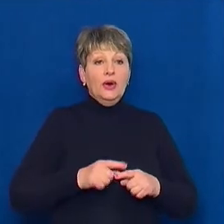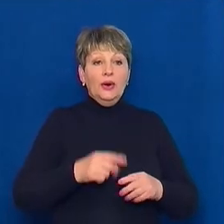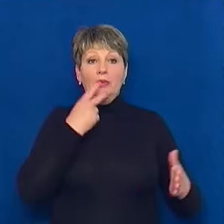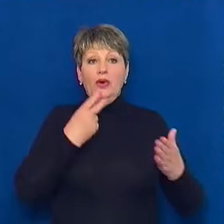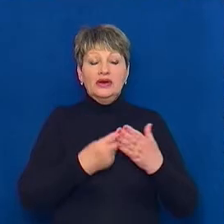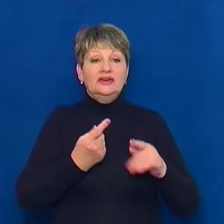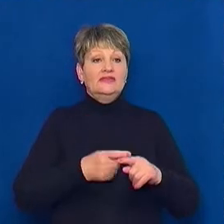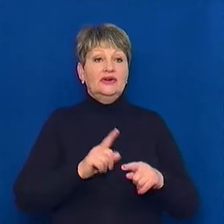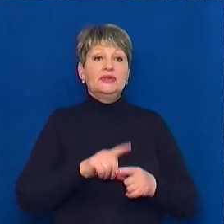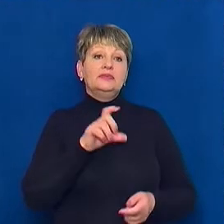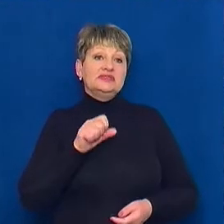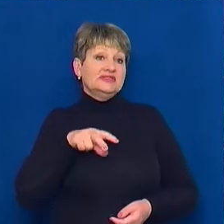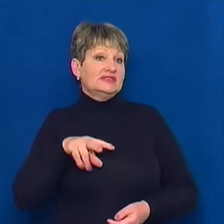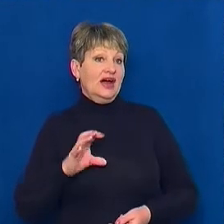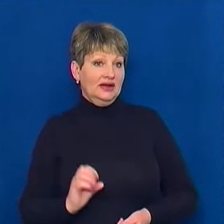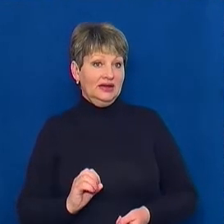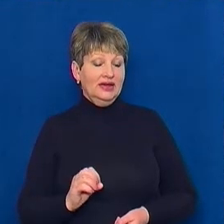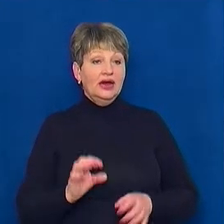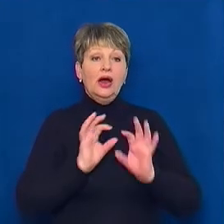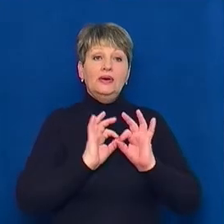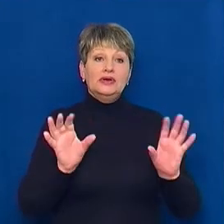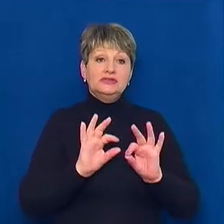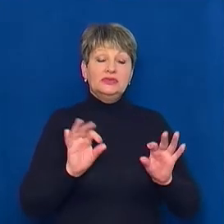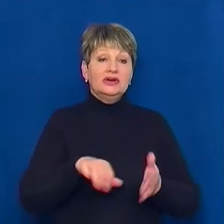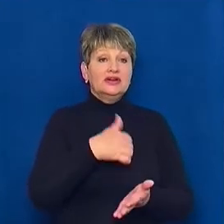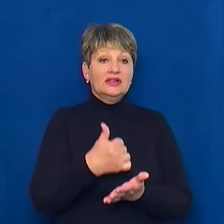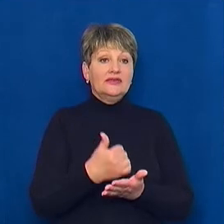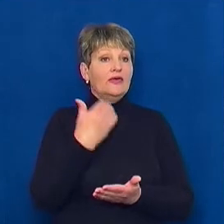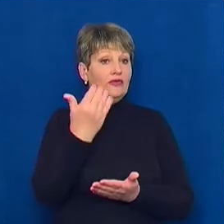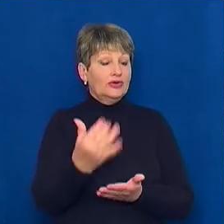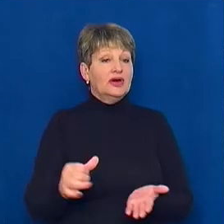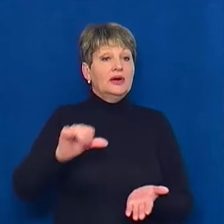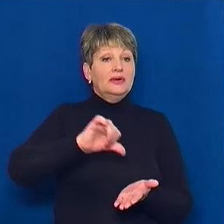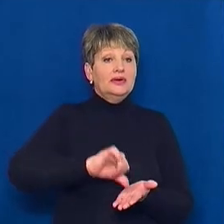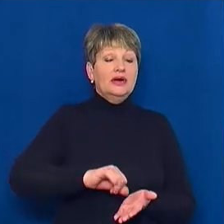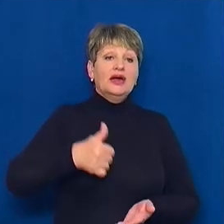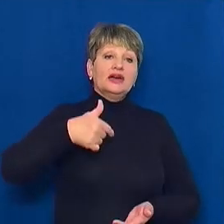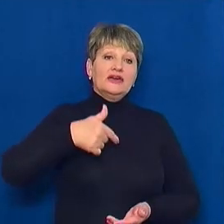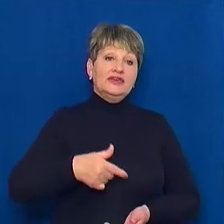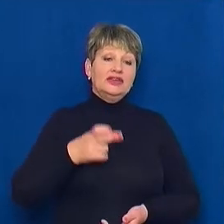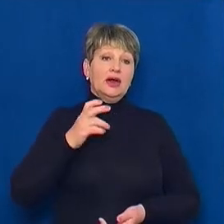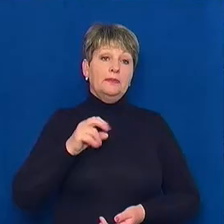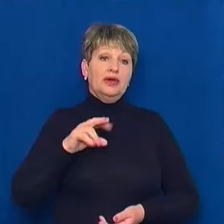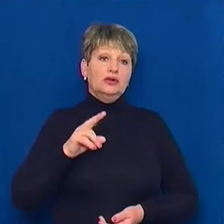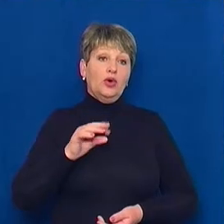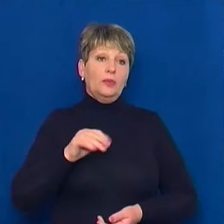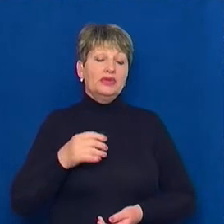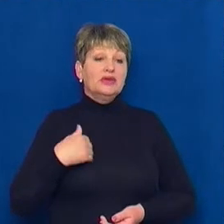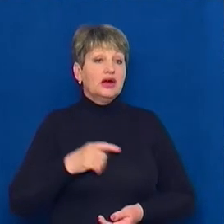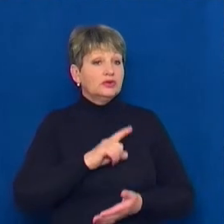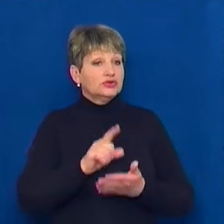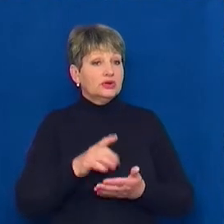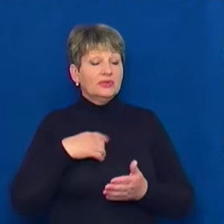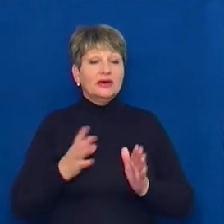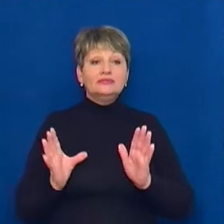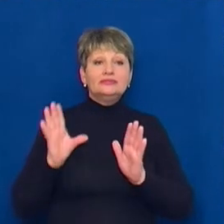залі, коментує редакторка музею Олена Боримська. Вона зіграла роль графині Білокопитової. Я повинна була максимально втілитися